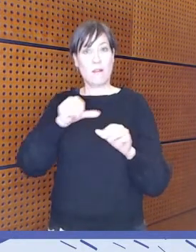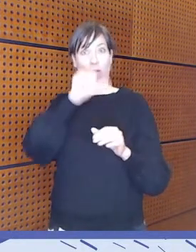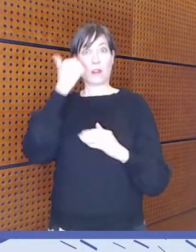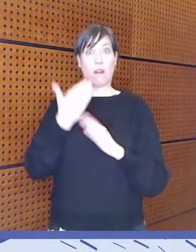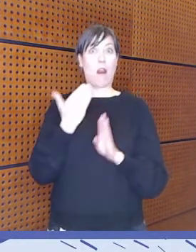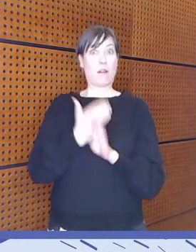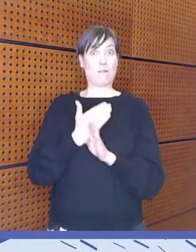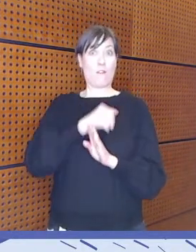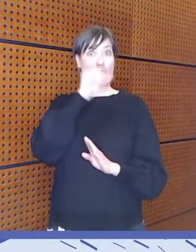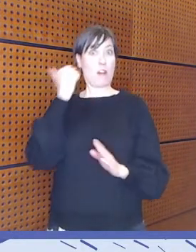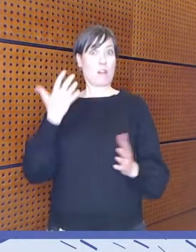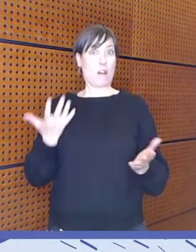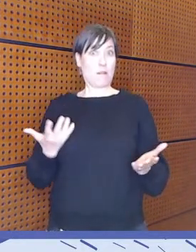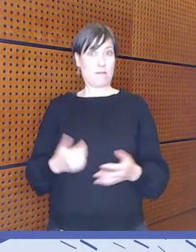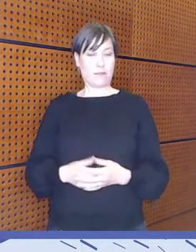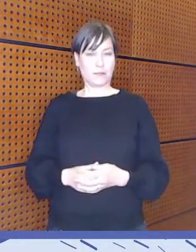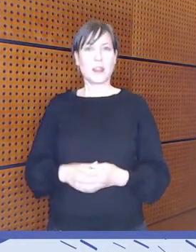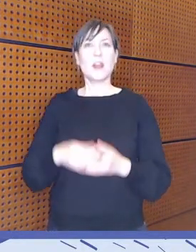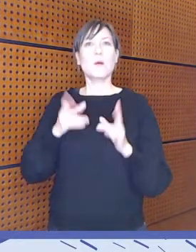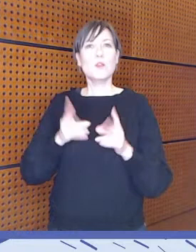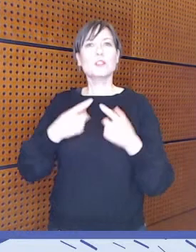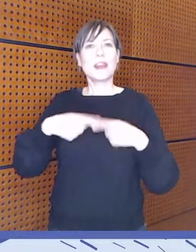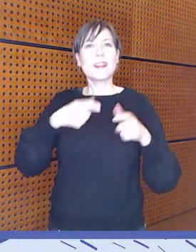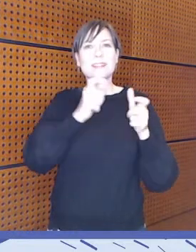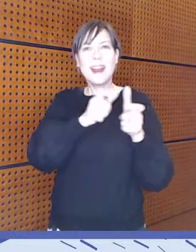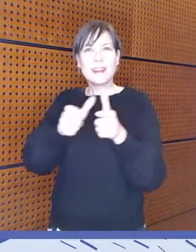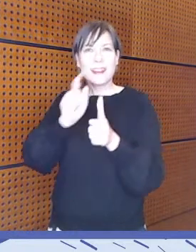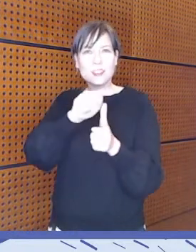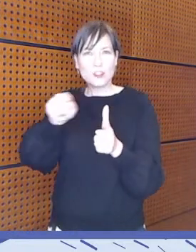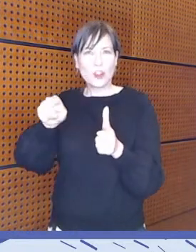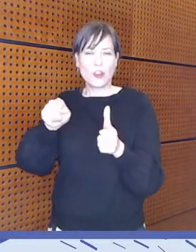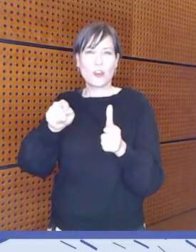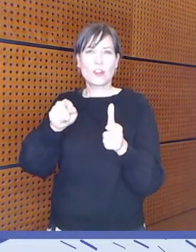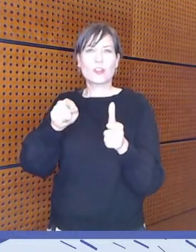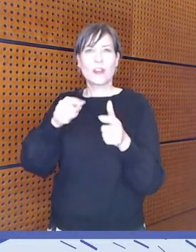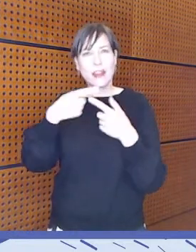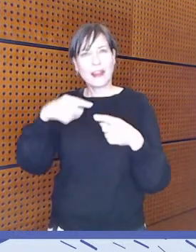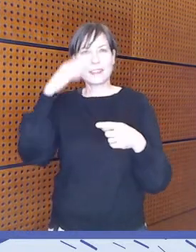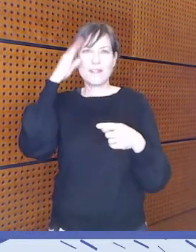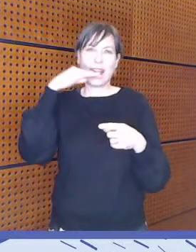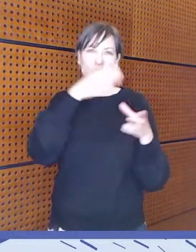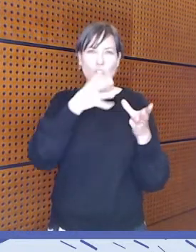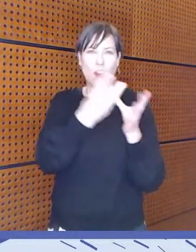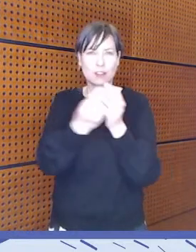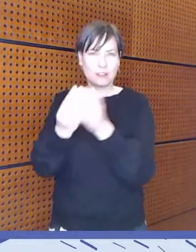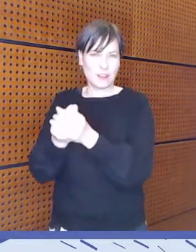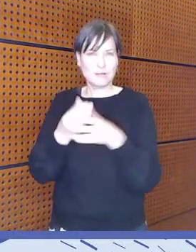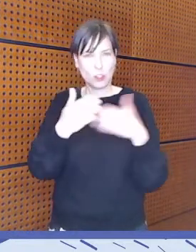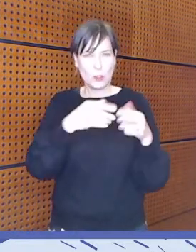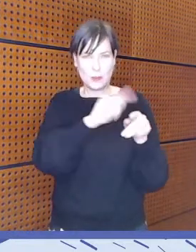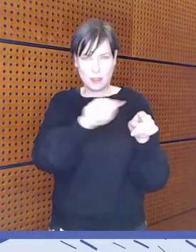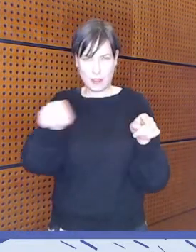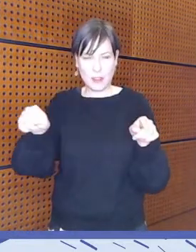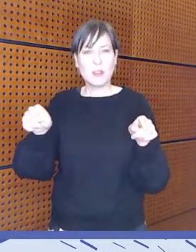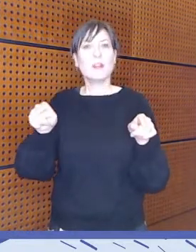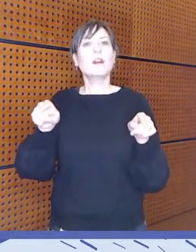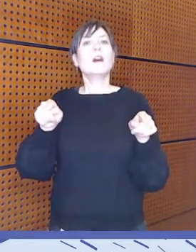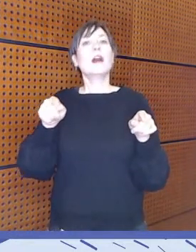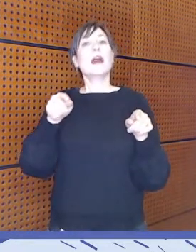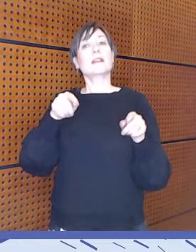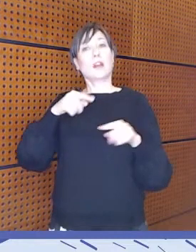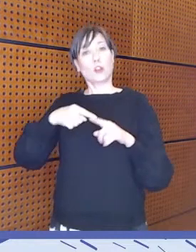Erilaisten järjestötoimijoiden, jotka toimivat erilaisten väestöryhmien parissa, heidän toimintaansa parempi